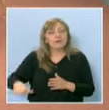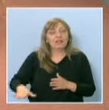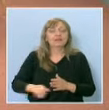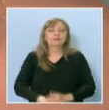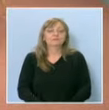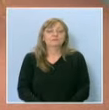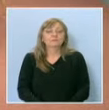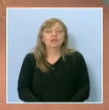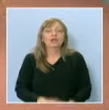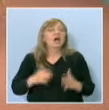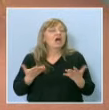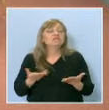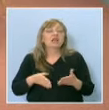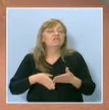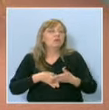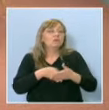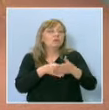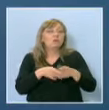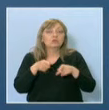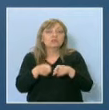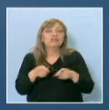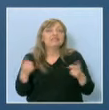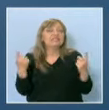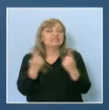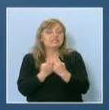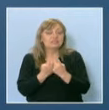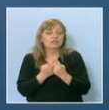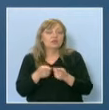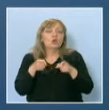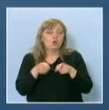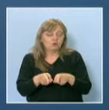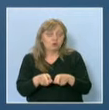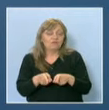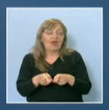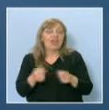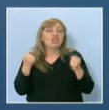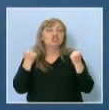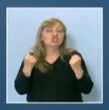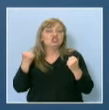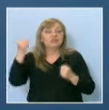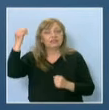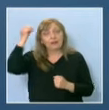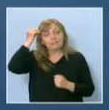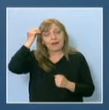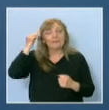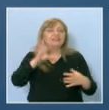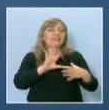С какво ви помогнаха тези срещи? Това всъщност е живата памет, живата връзка, която